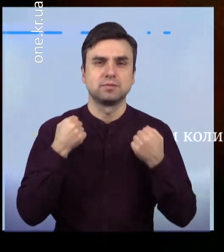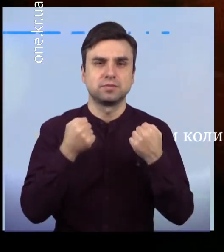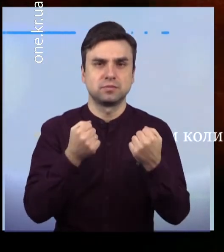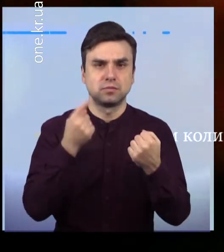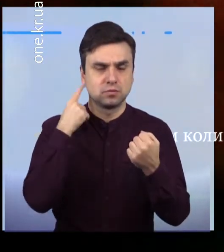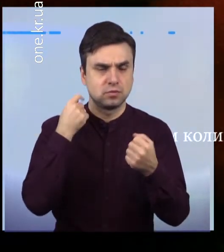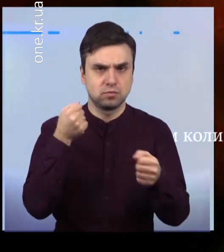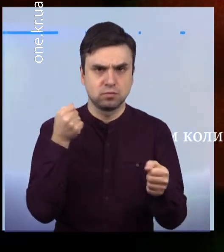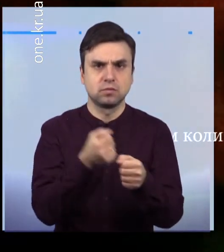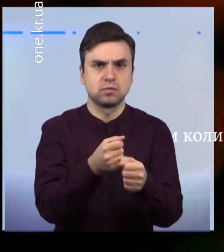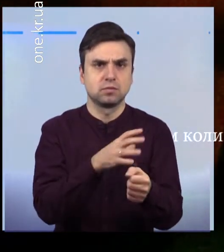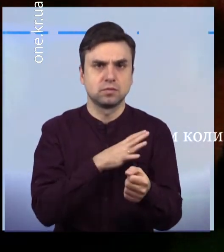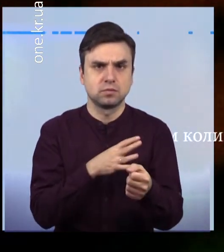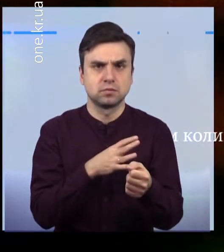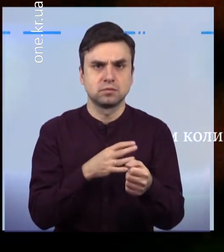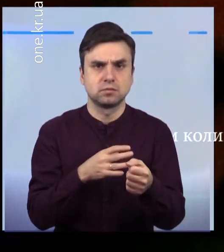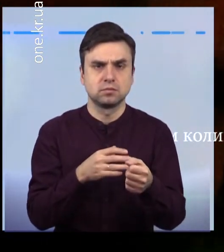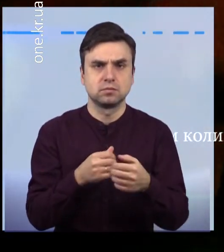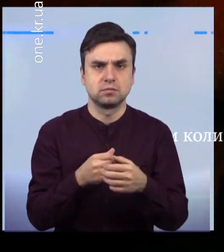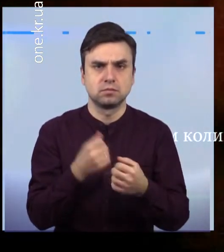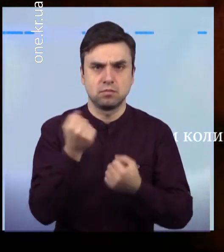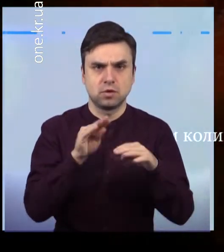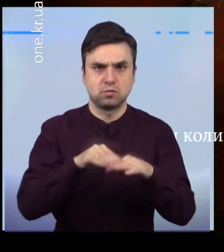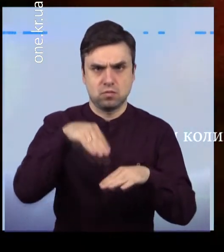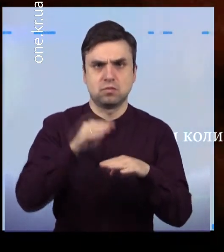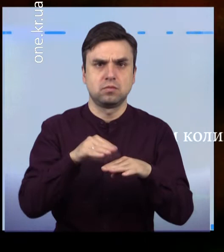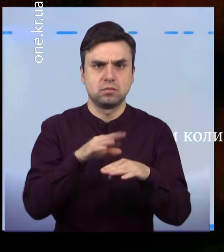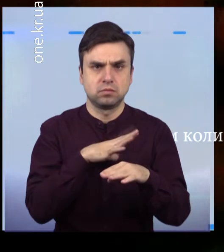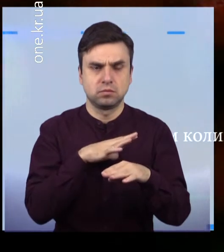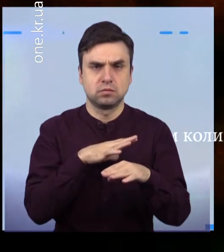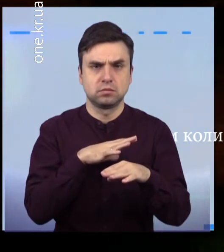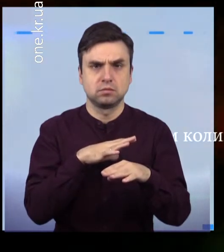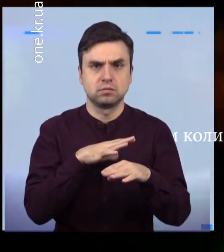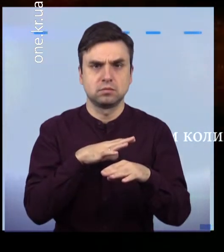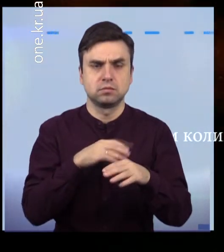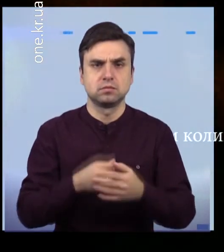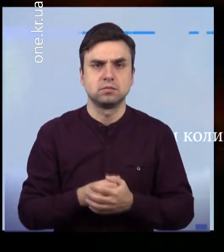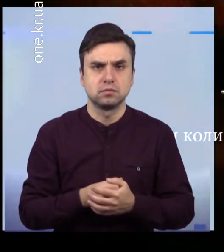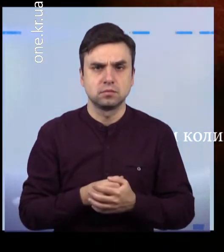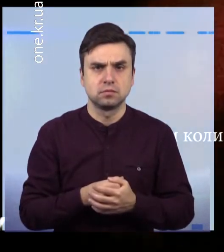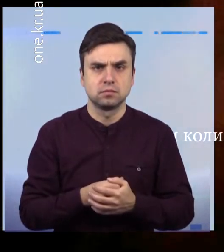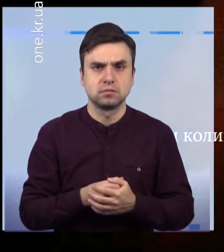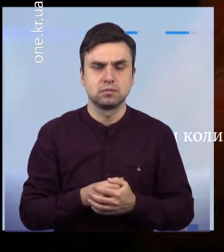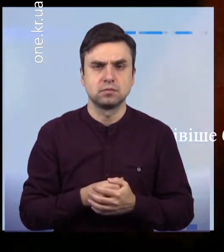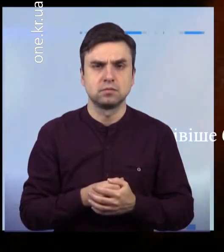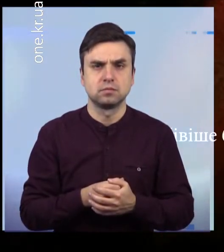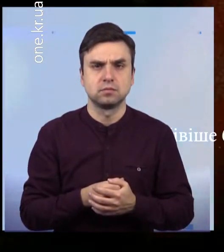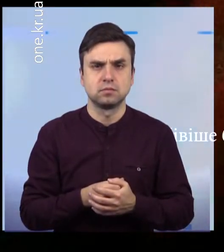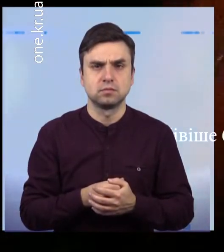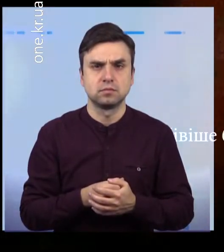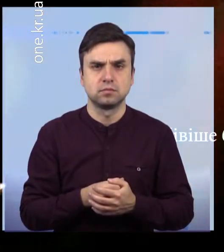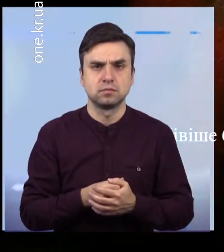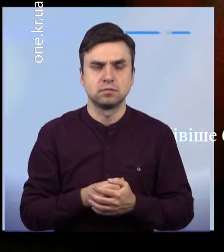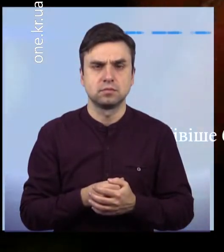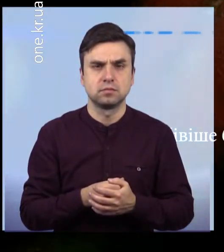Калибання машини, так, ну, спочатку вправо, тому що якось інерція не веде Подовжені швидко ліво, лівий